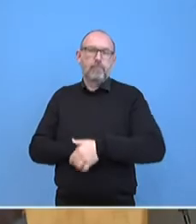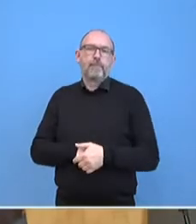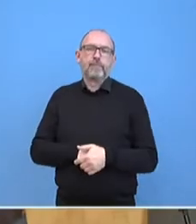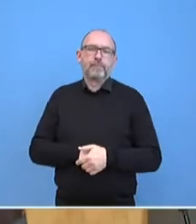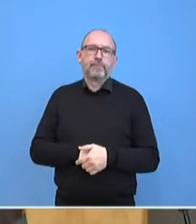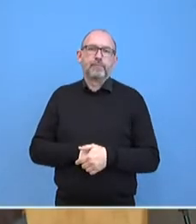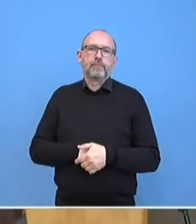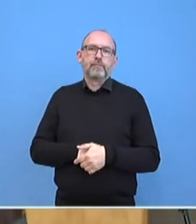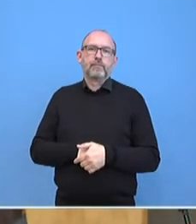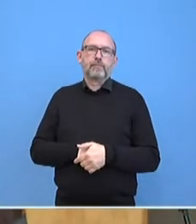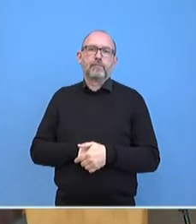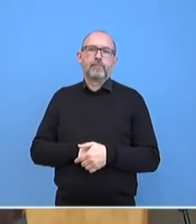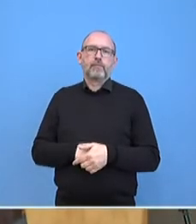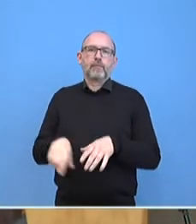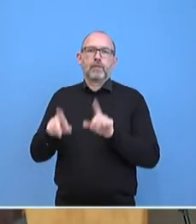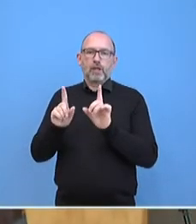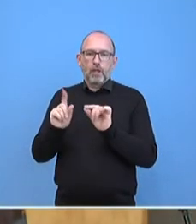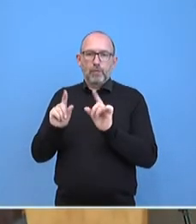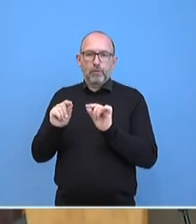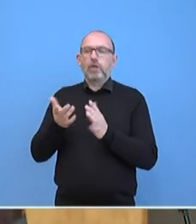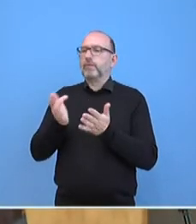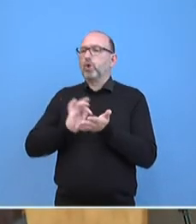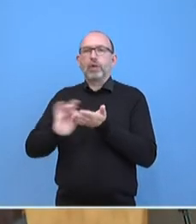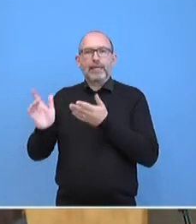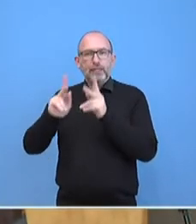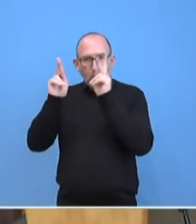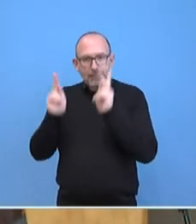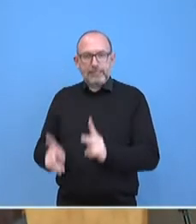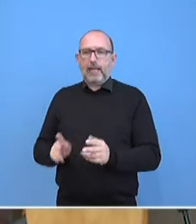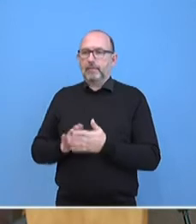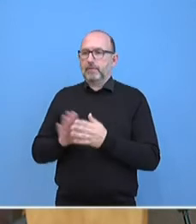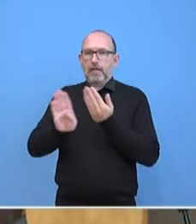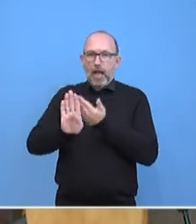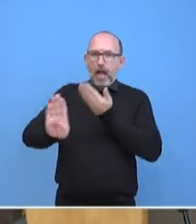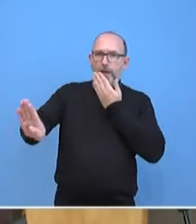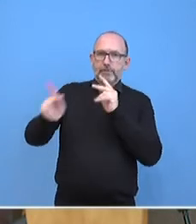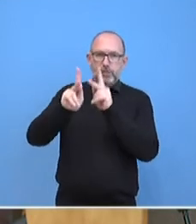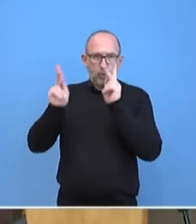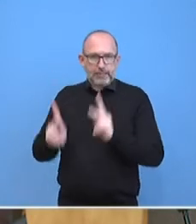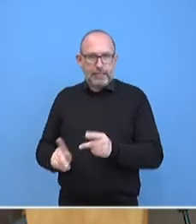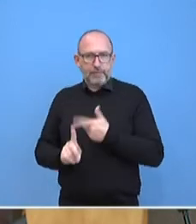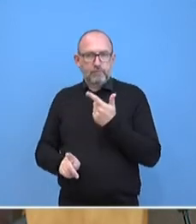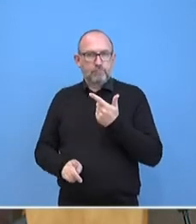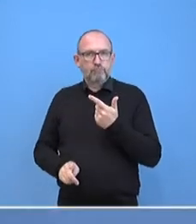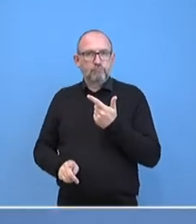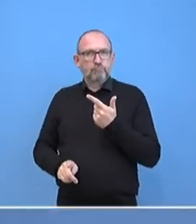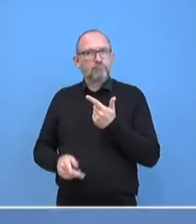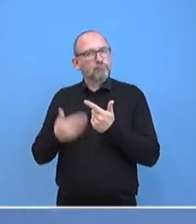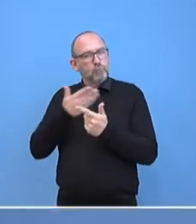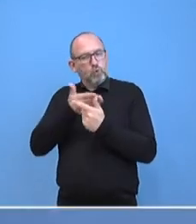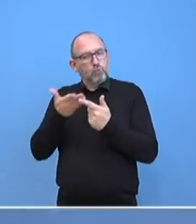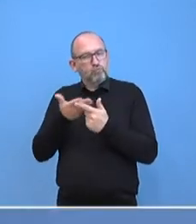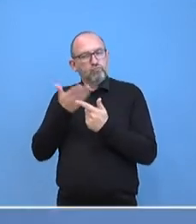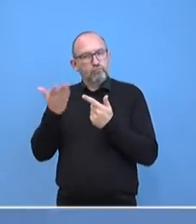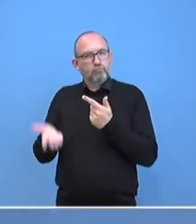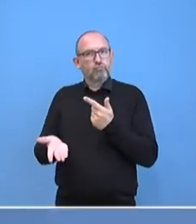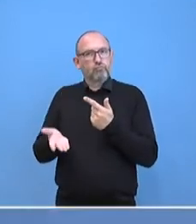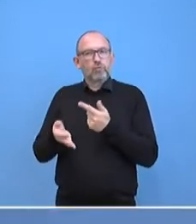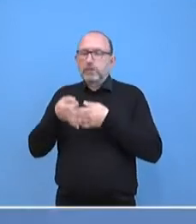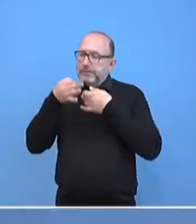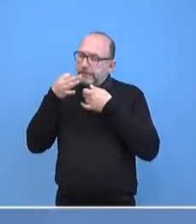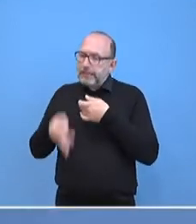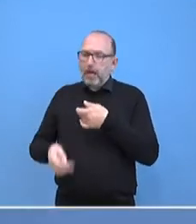sodass wir da, was Hygienekonzepte, was Abstandskonzepte betrifft, genau